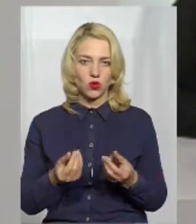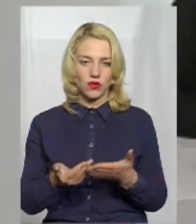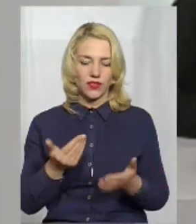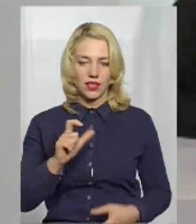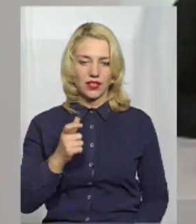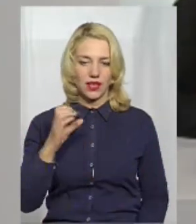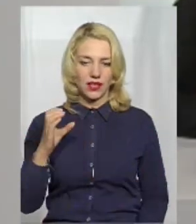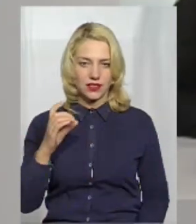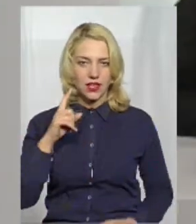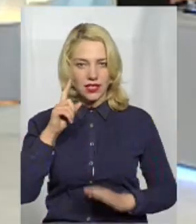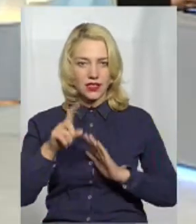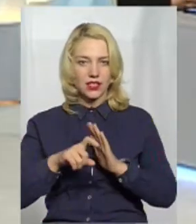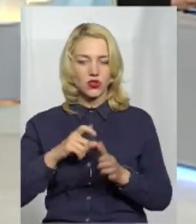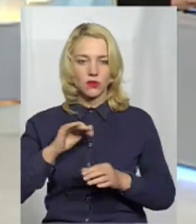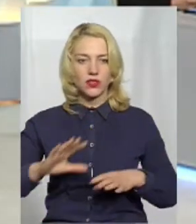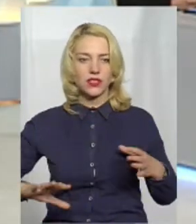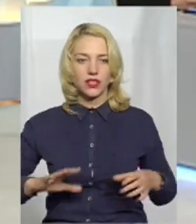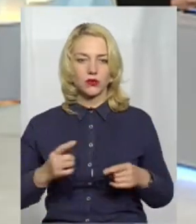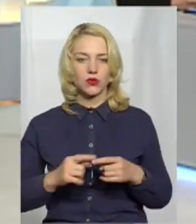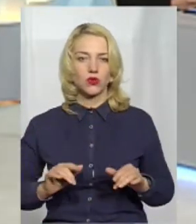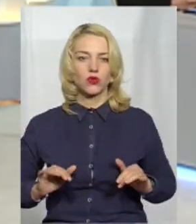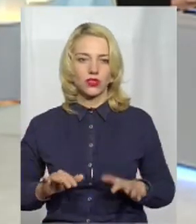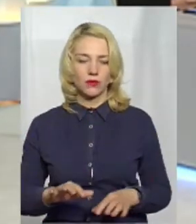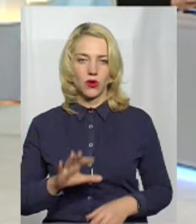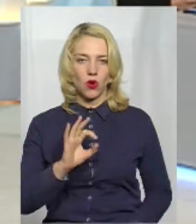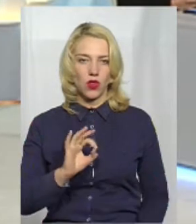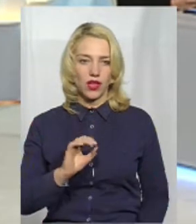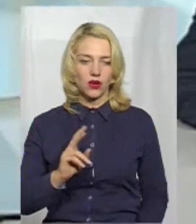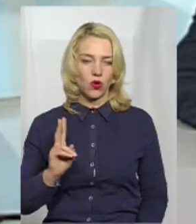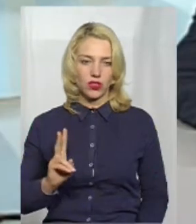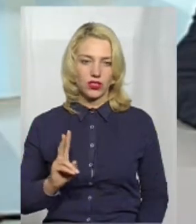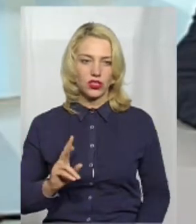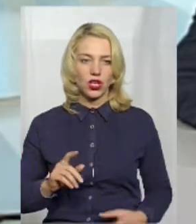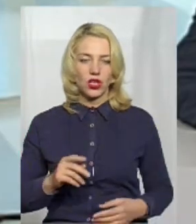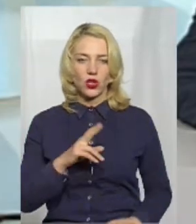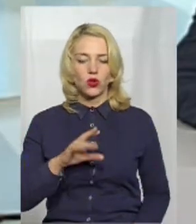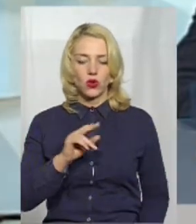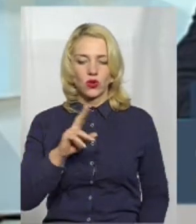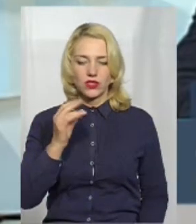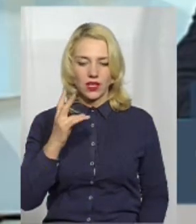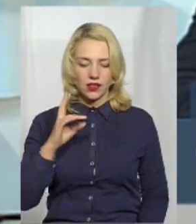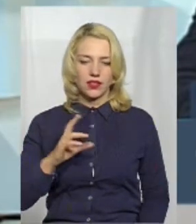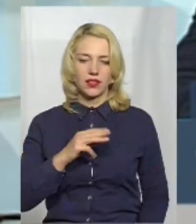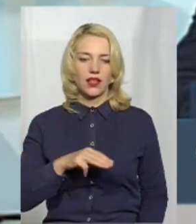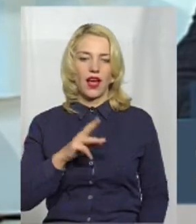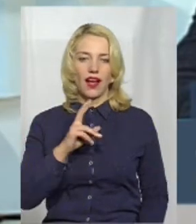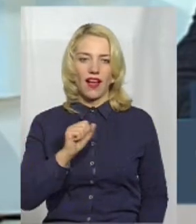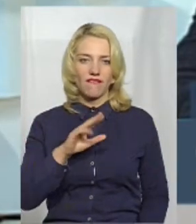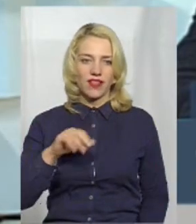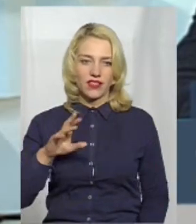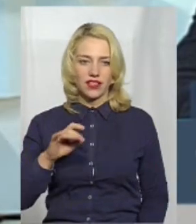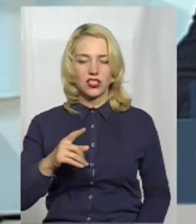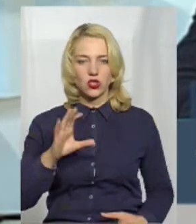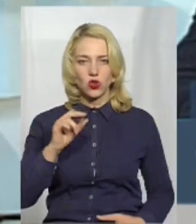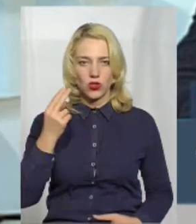ЄС, з'ясовуємо із тренером цього заходу Олегом Кулінічем, доцентом кафедри соціальної і гуманітарної